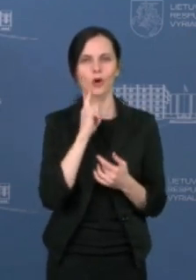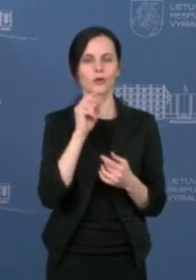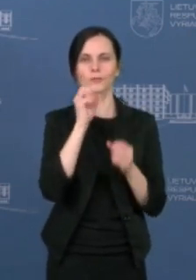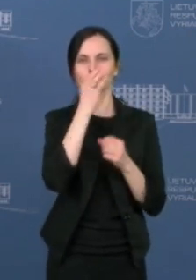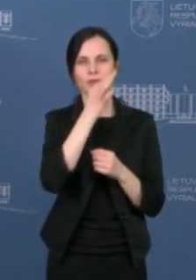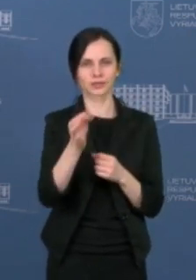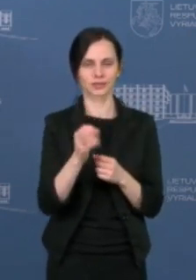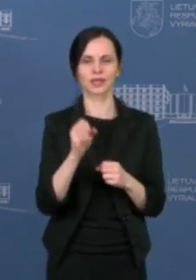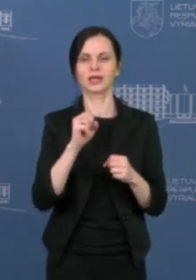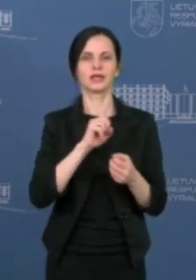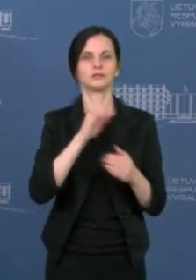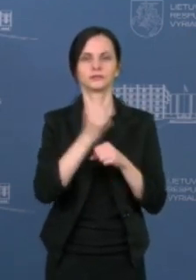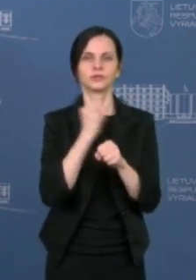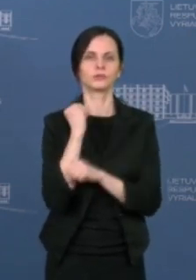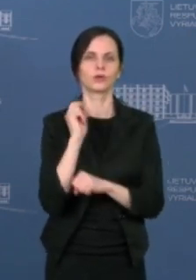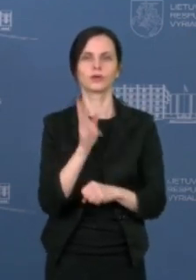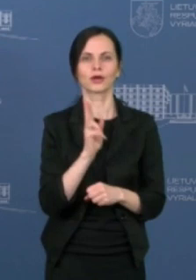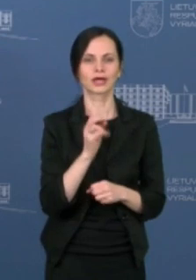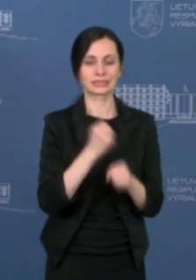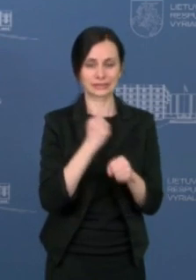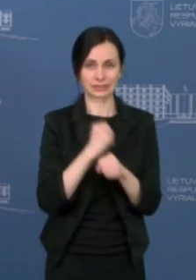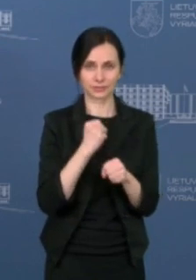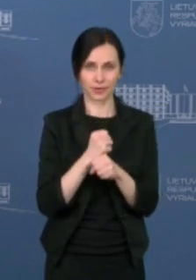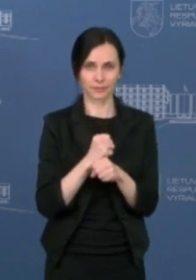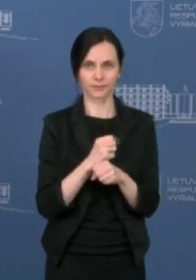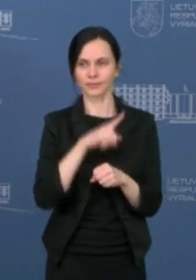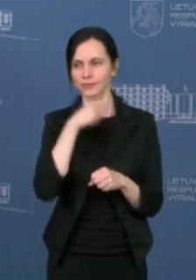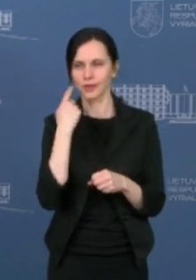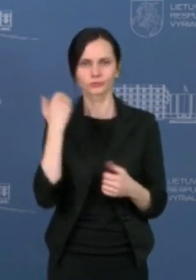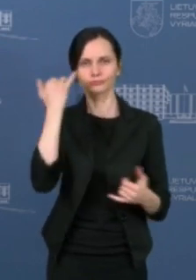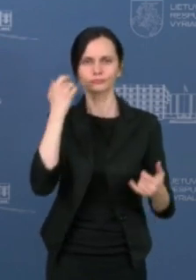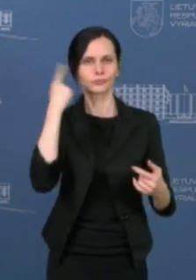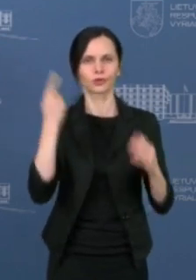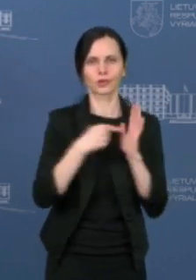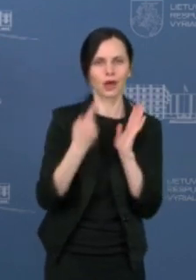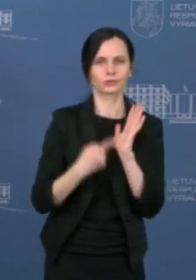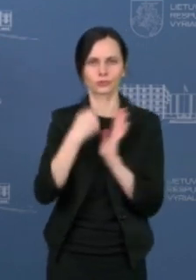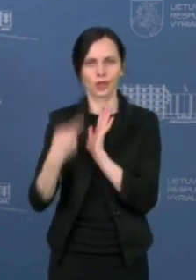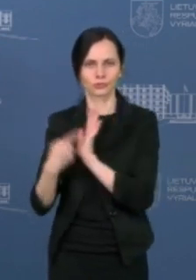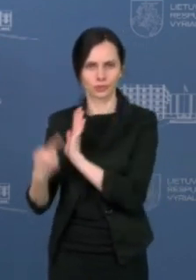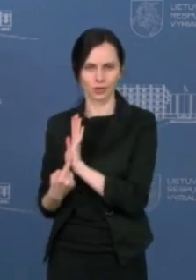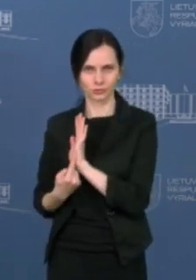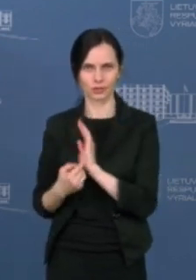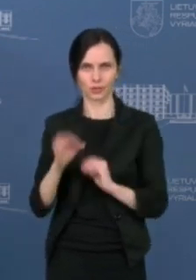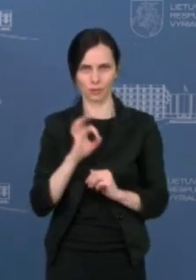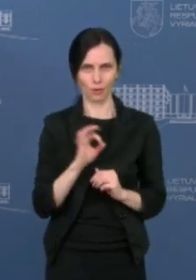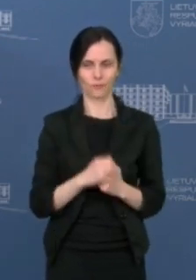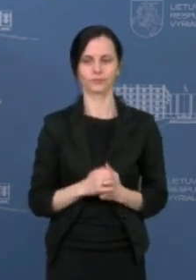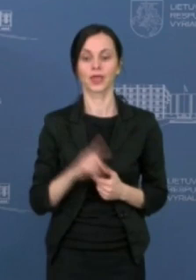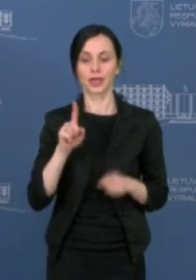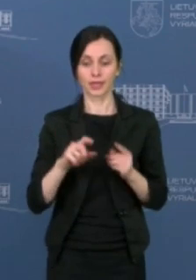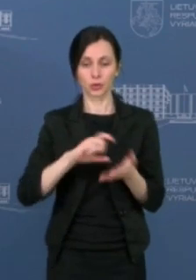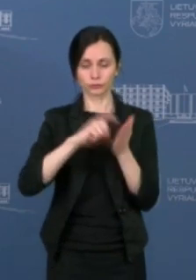specialistų, kurie dirba šitoje industrioje dėmesį, nes sulaukiu kartais klausimų. Tai iš tiesų, jeigu jūsų